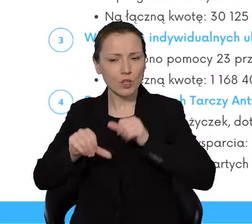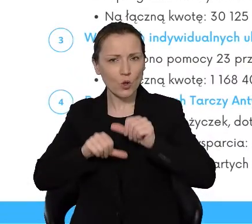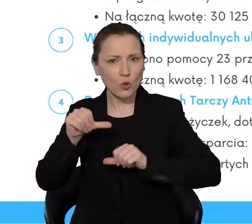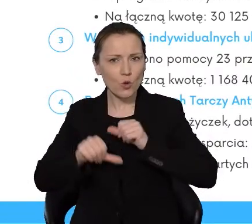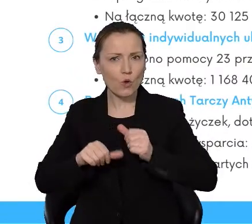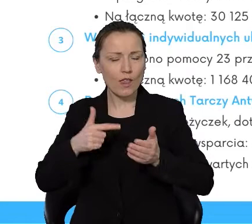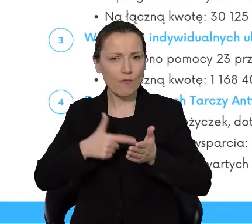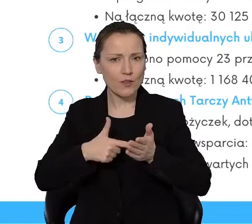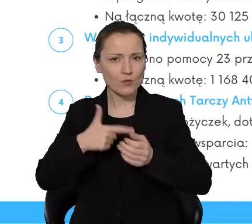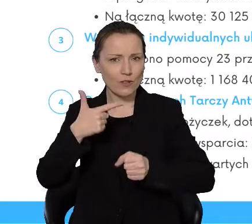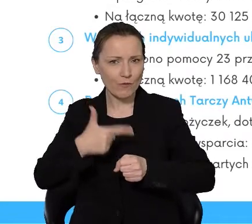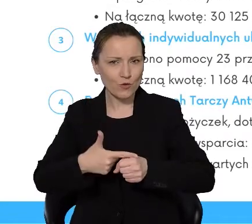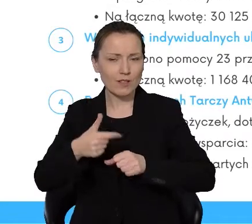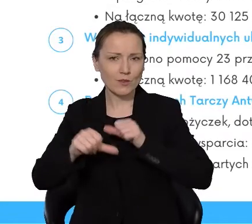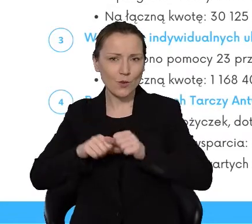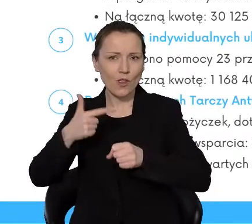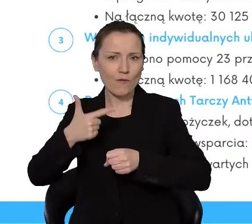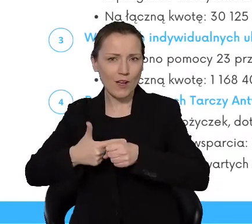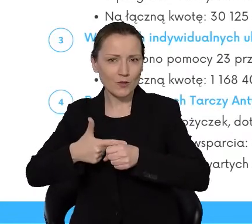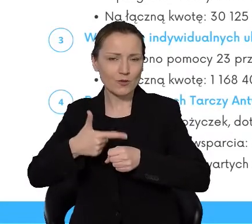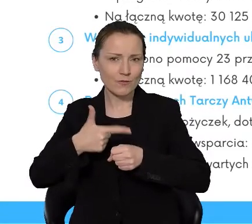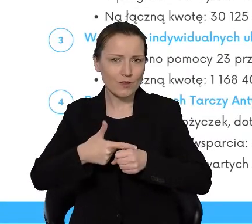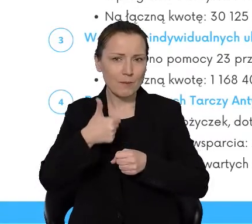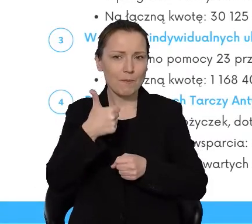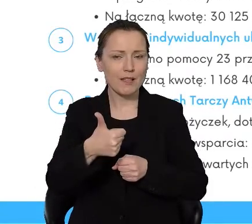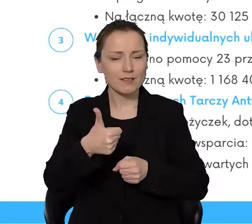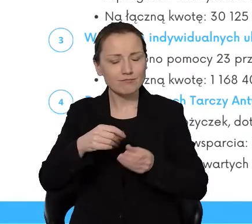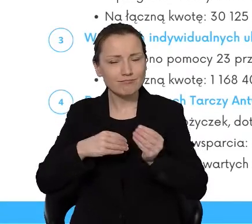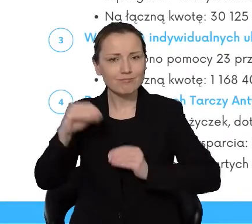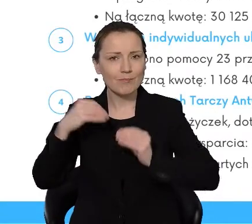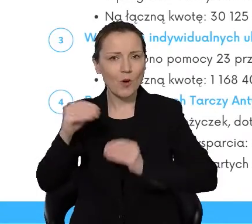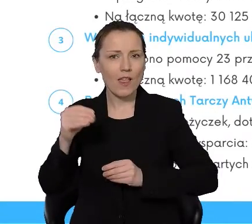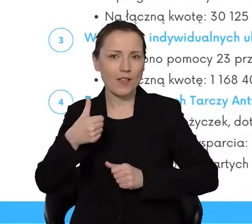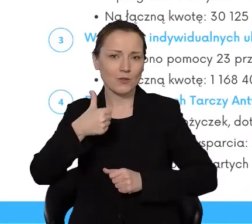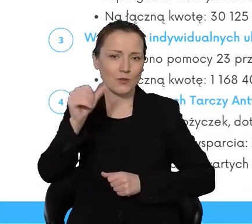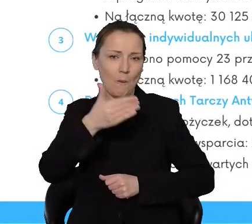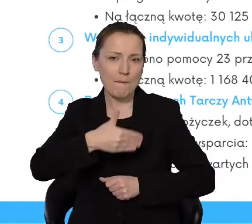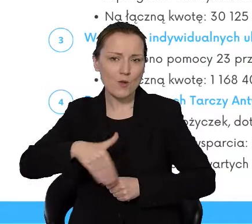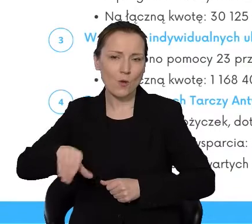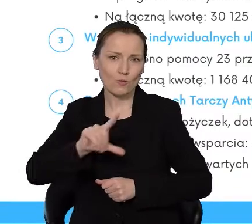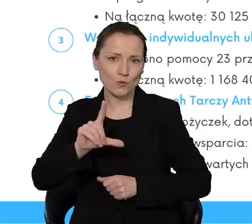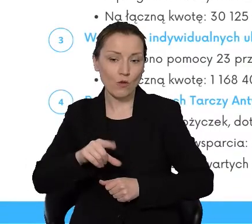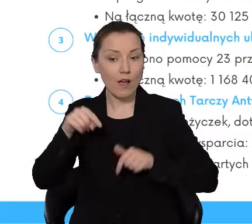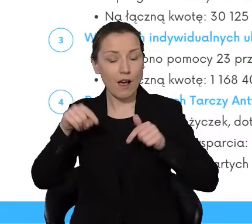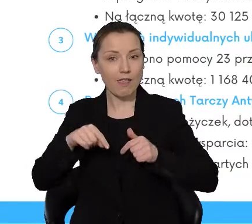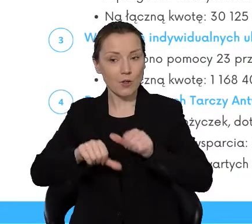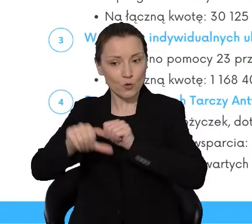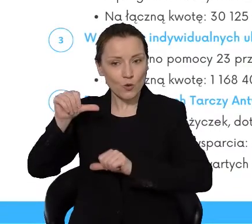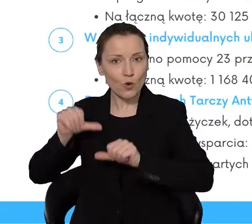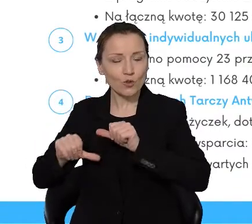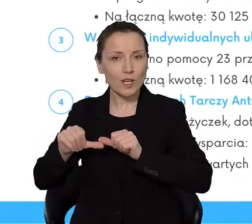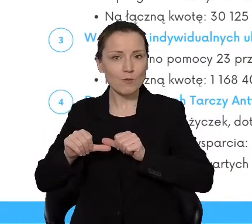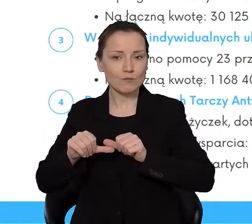-2021, to było znacznie ponad 100 milionów złotych, ale w samym roku 2021, ten